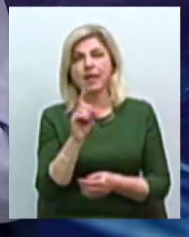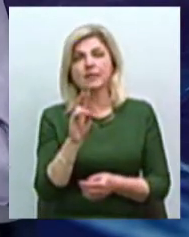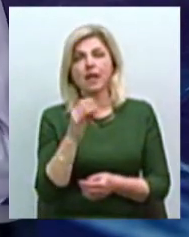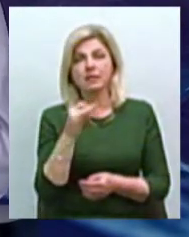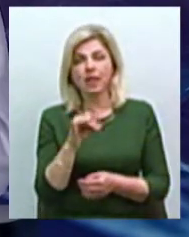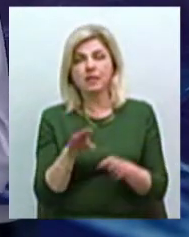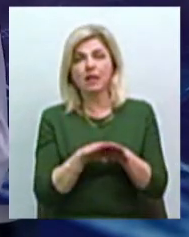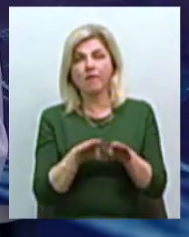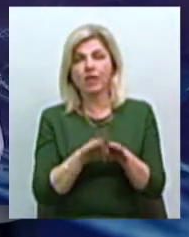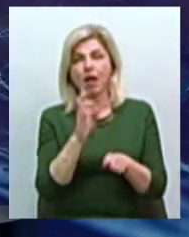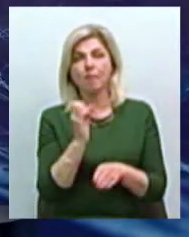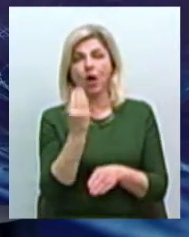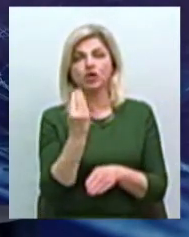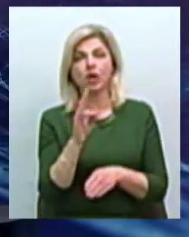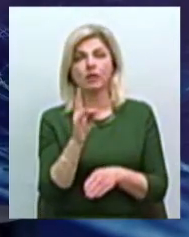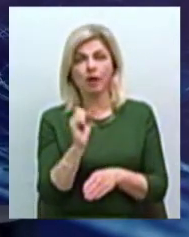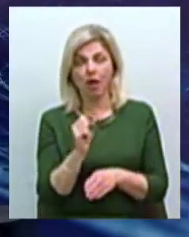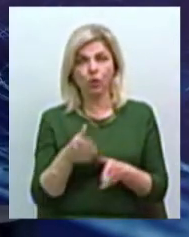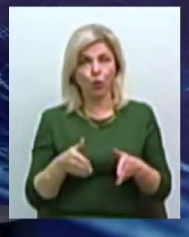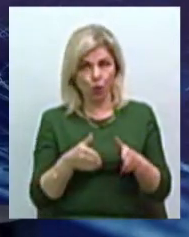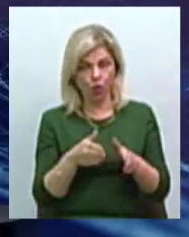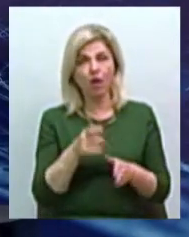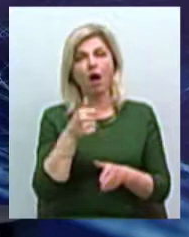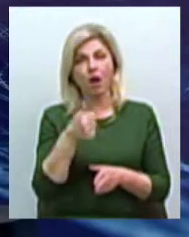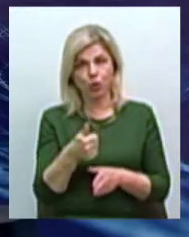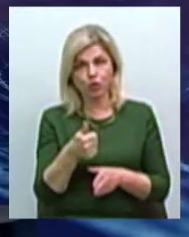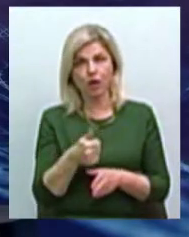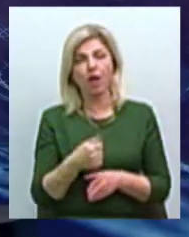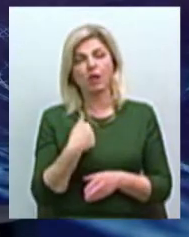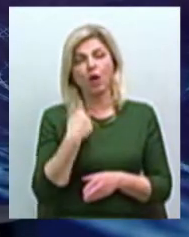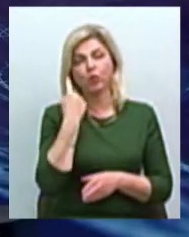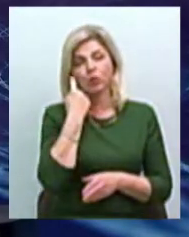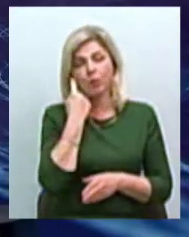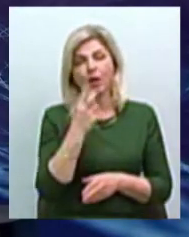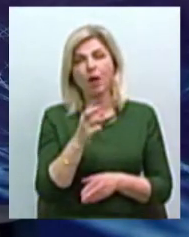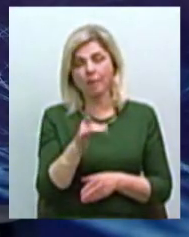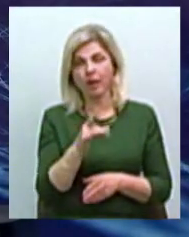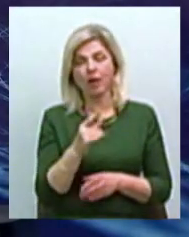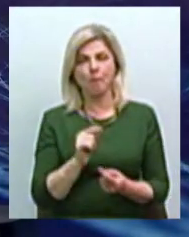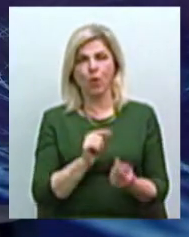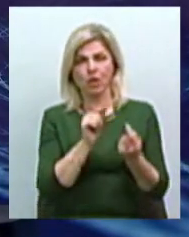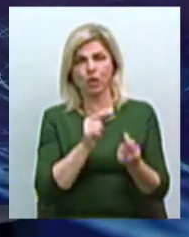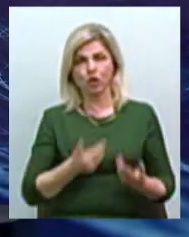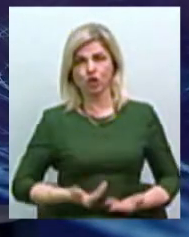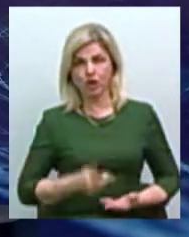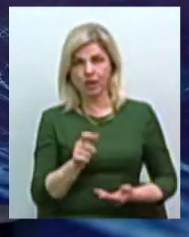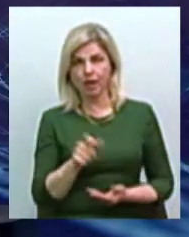з Баштанським, дороги, скажімо так, хороші. Ну, я б слышав про те жителі після такого